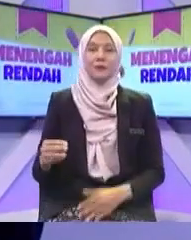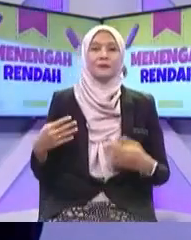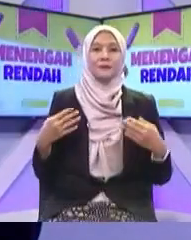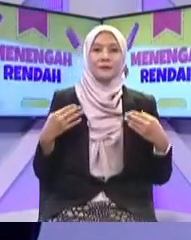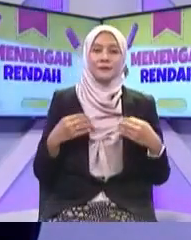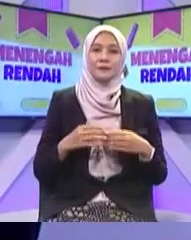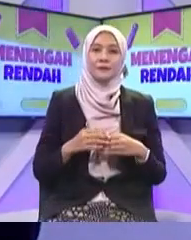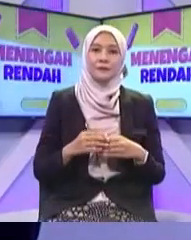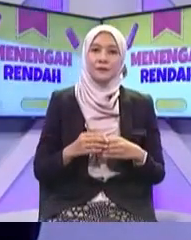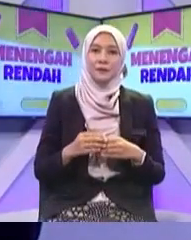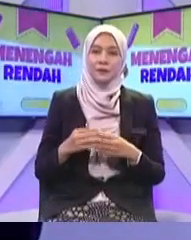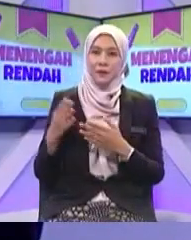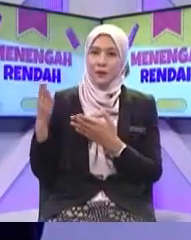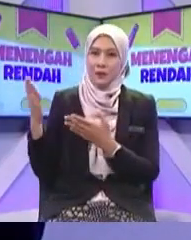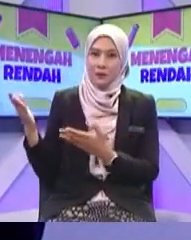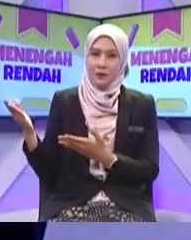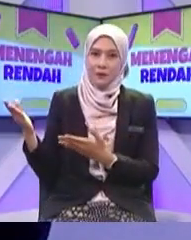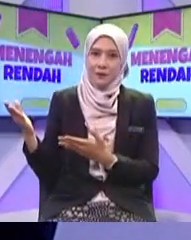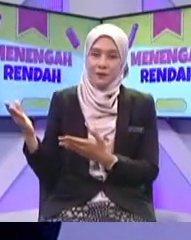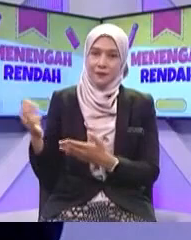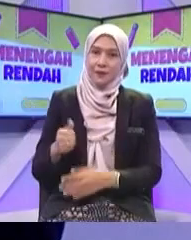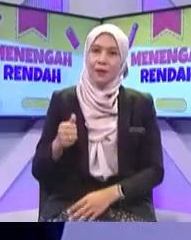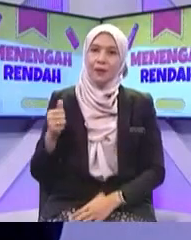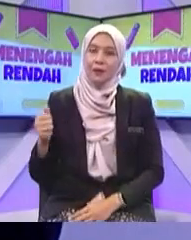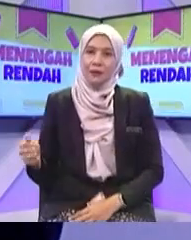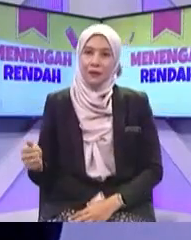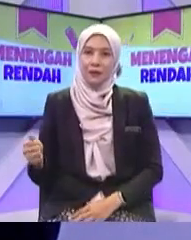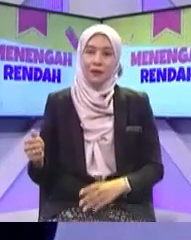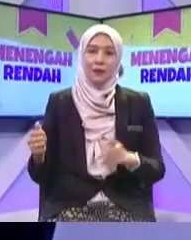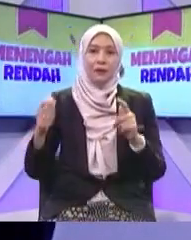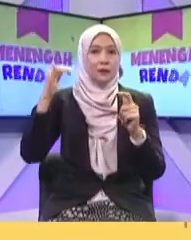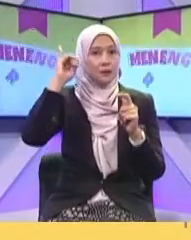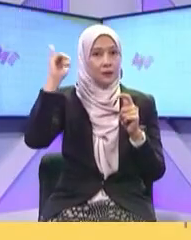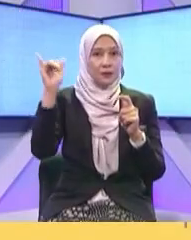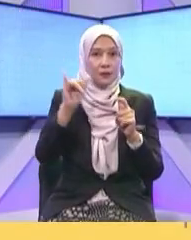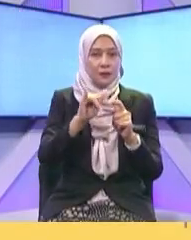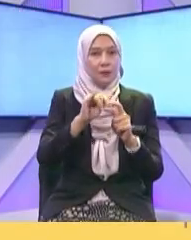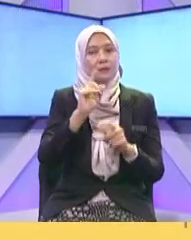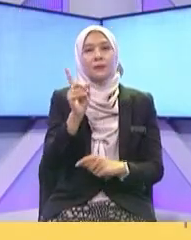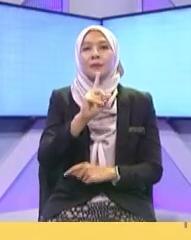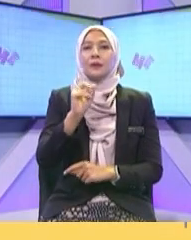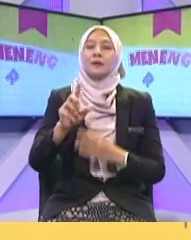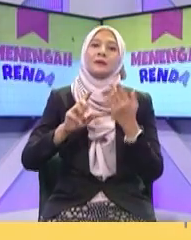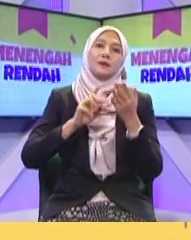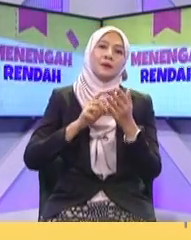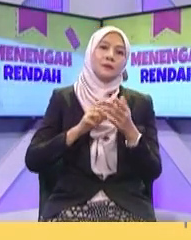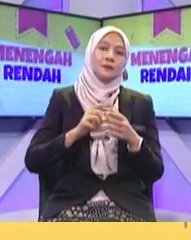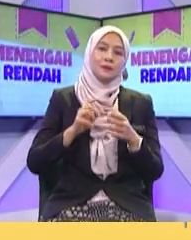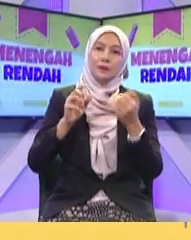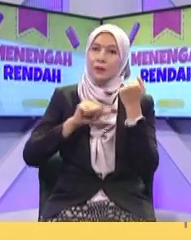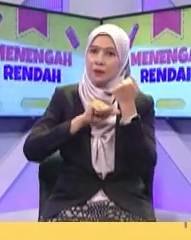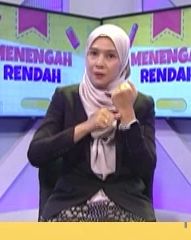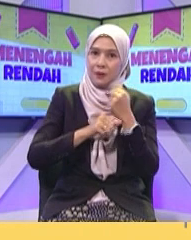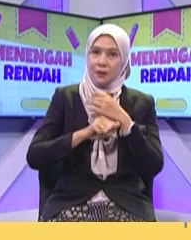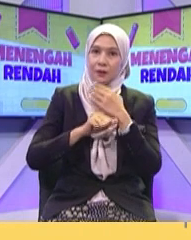Okey Saya paparkan Antara berikut Alat telekomunikasi Manakah Yang terawal Digunakan Di negara kita